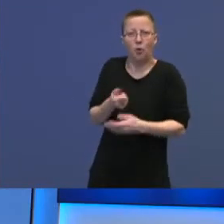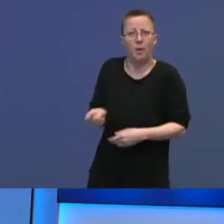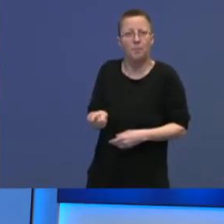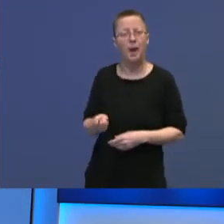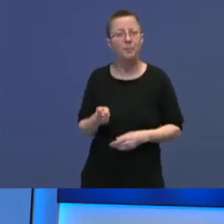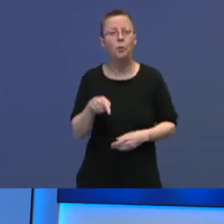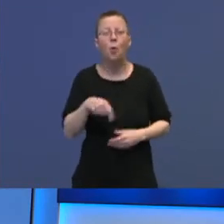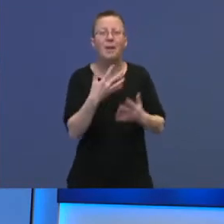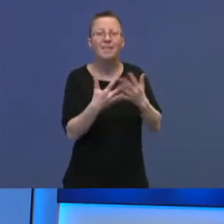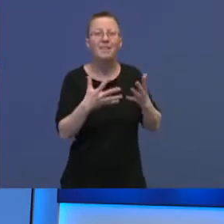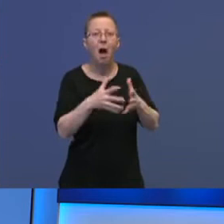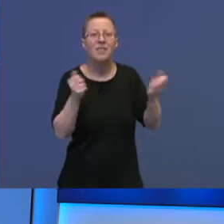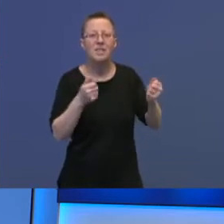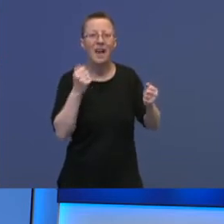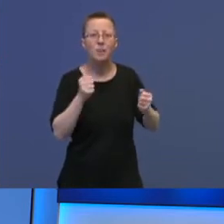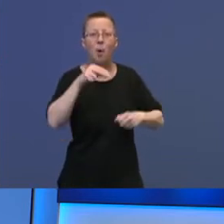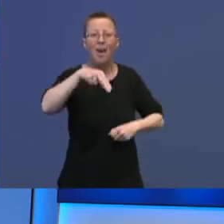Nettavisen og deretter NTB.